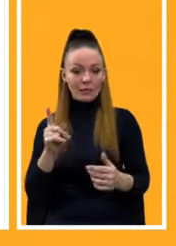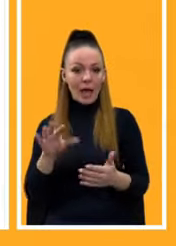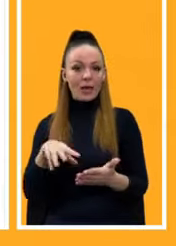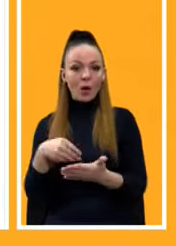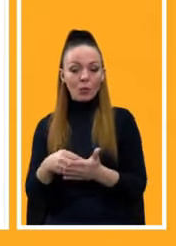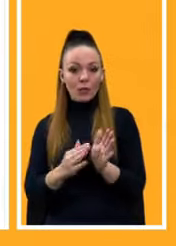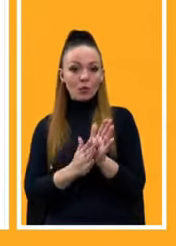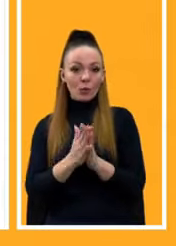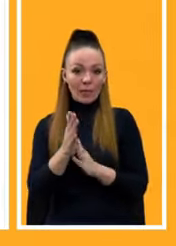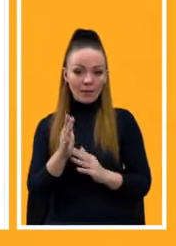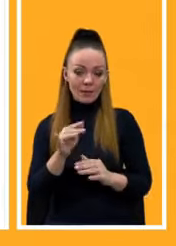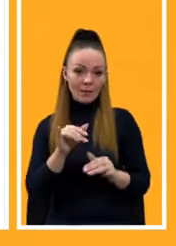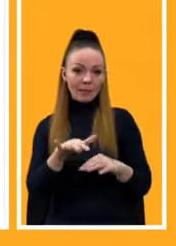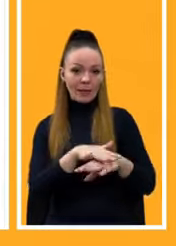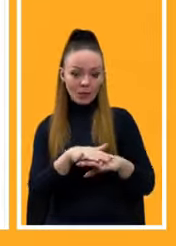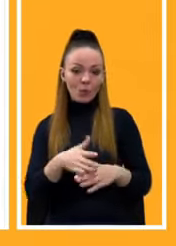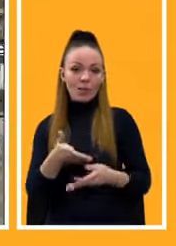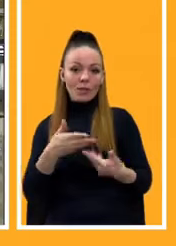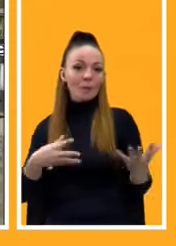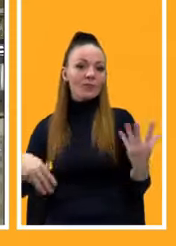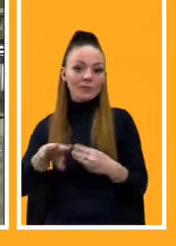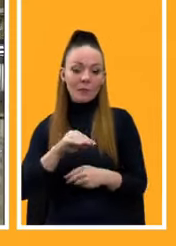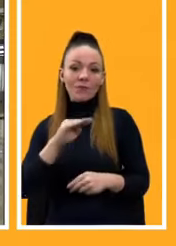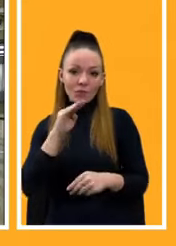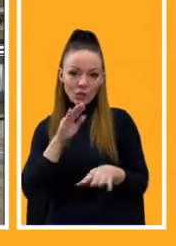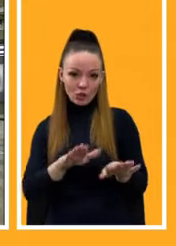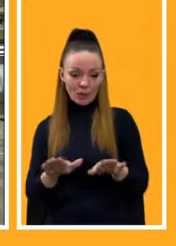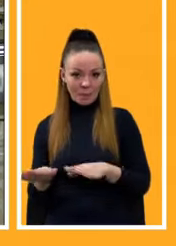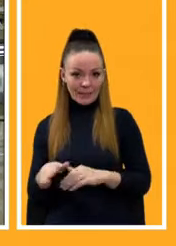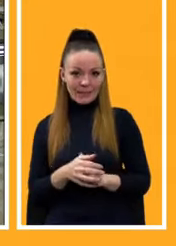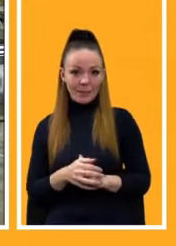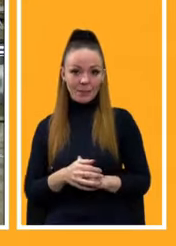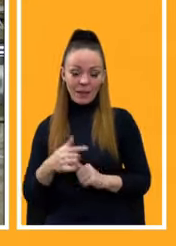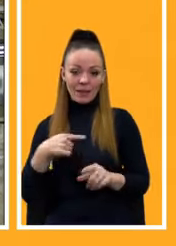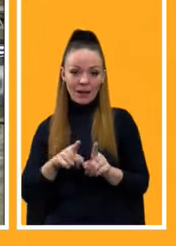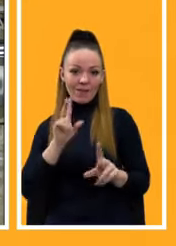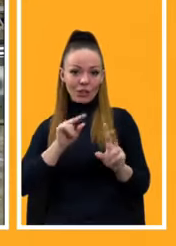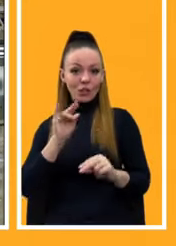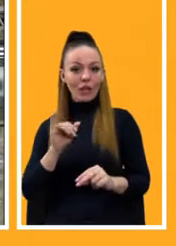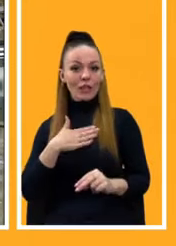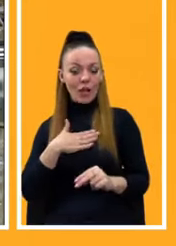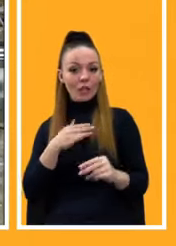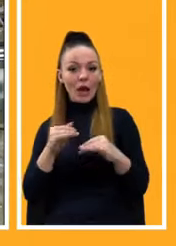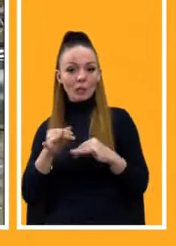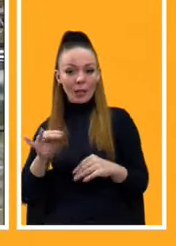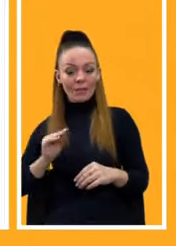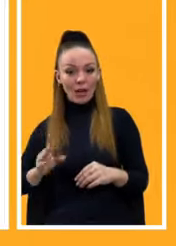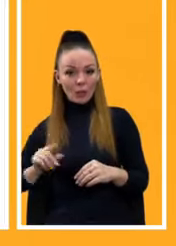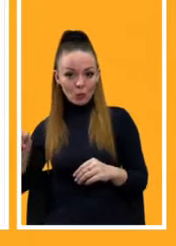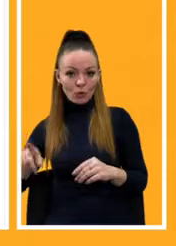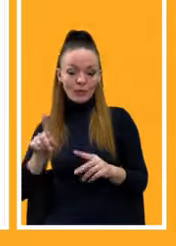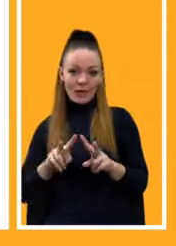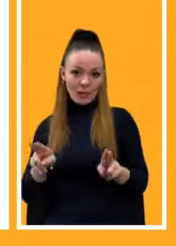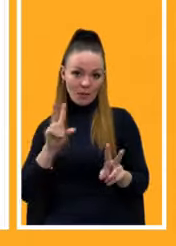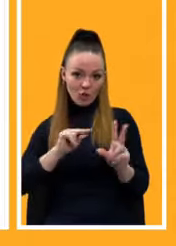зростання ринку нам всім вистачить на ньому місці. Я так вважаю. І наші консультанти французькі так само вважають. Ключова